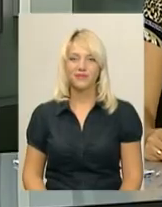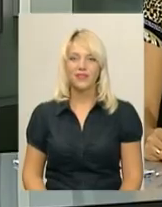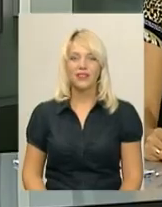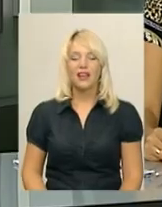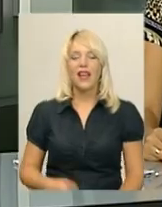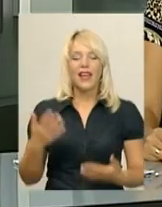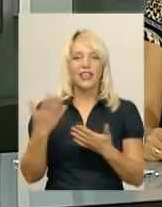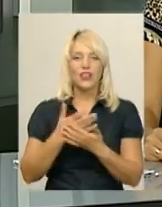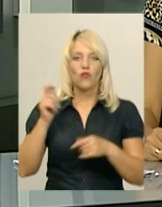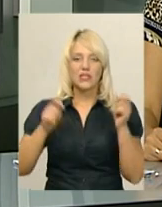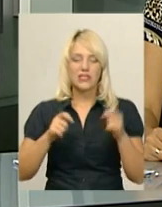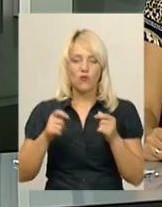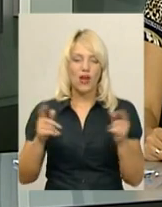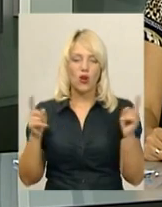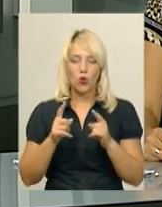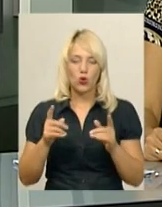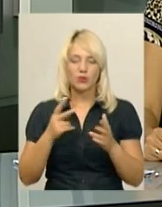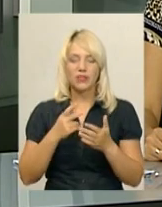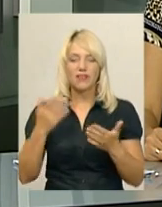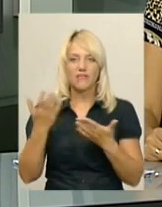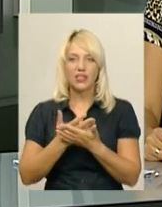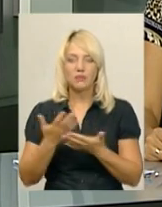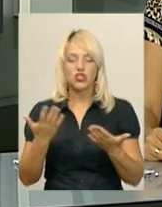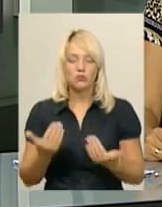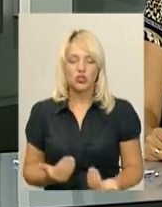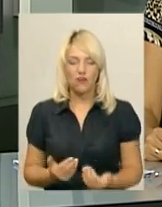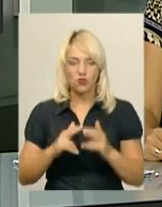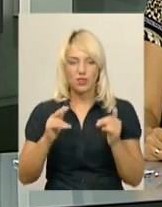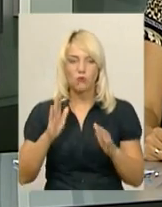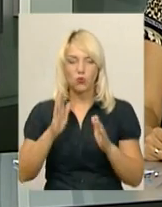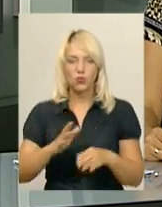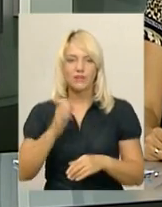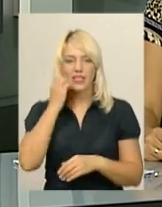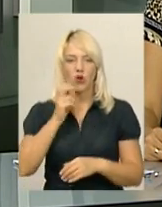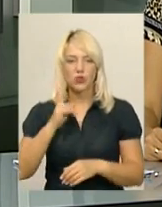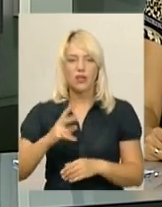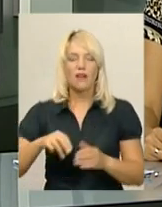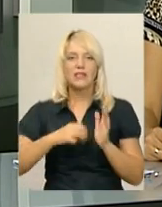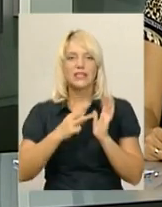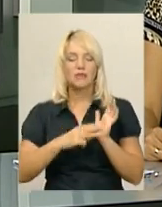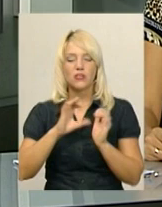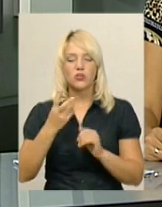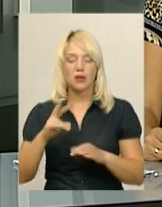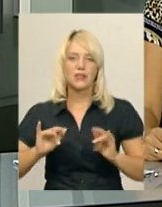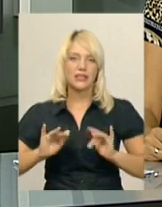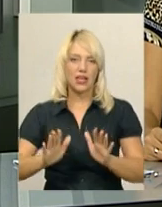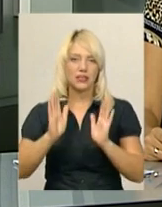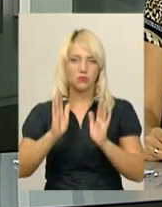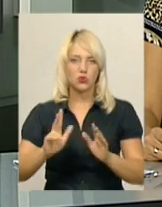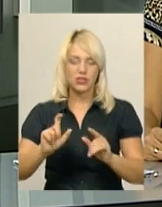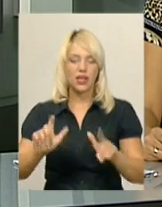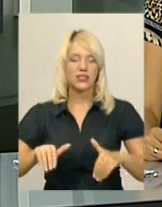Кінофестиваль короткометражних фільмів «Чим живуть замки» проходитиме у Старокостянтинові 18 серпня. Захід відбудеться за